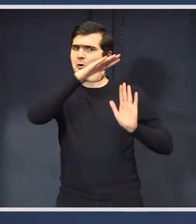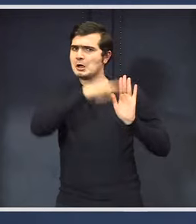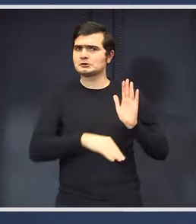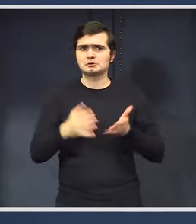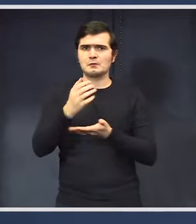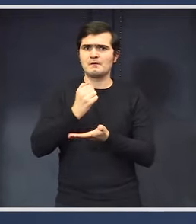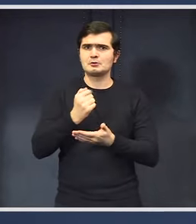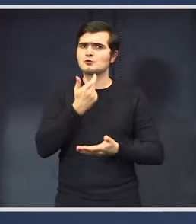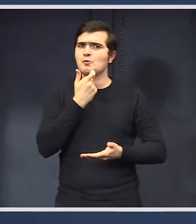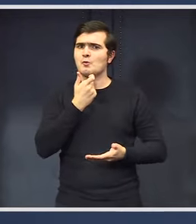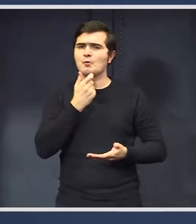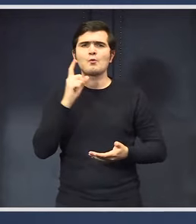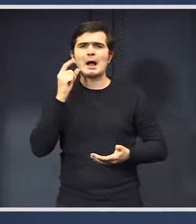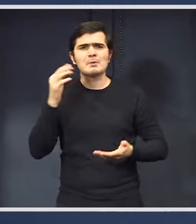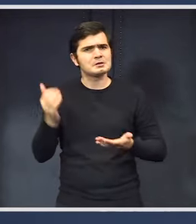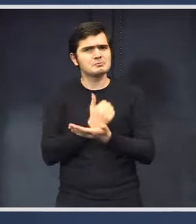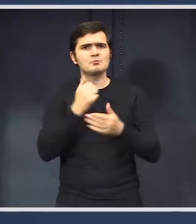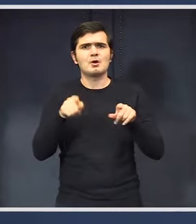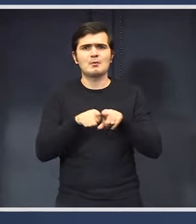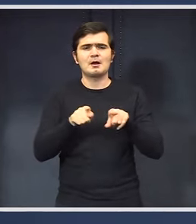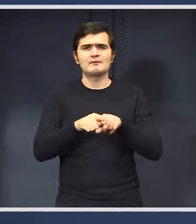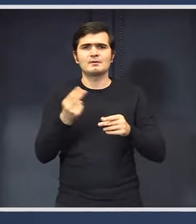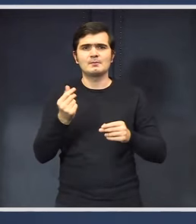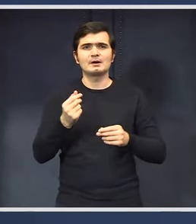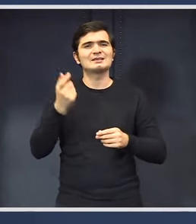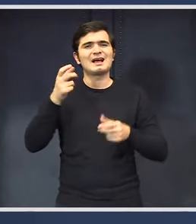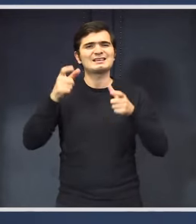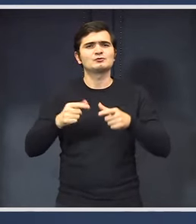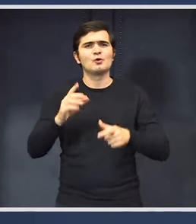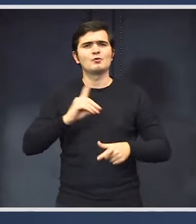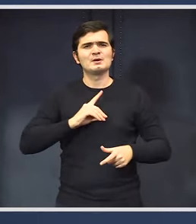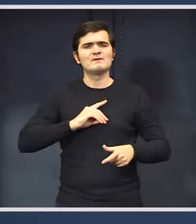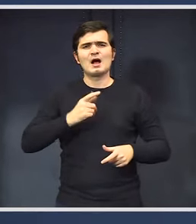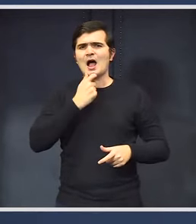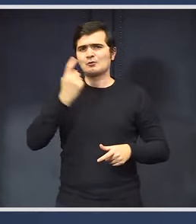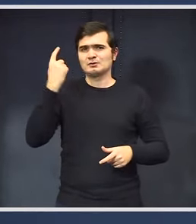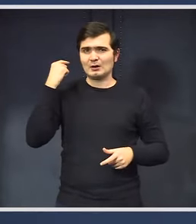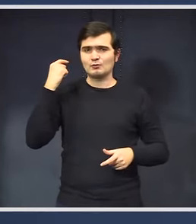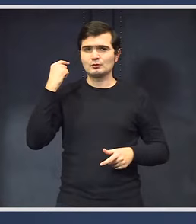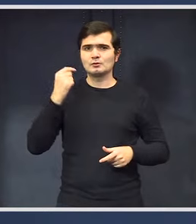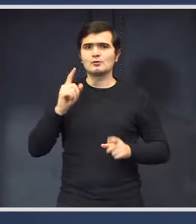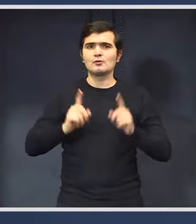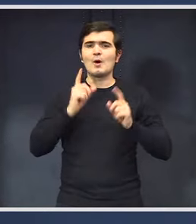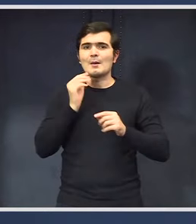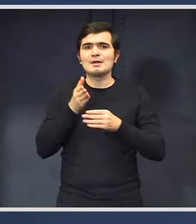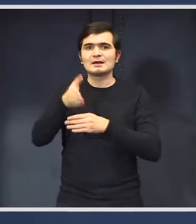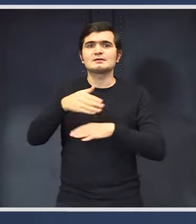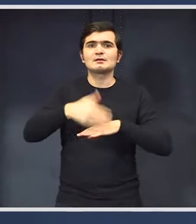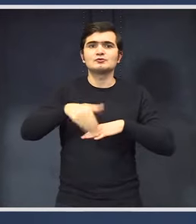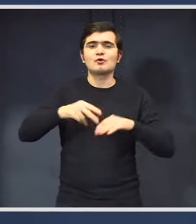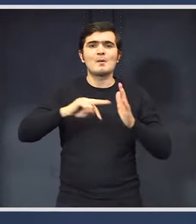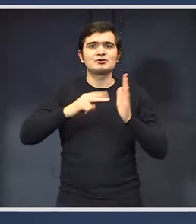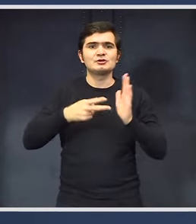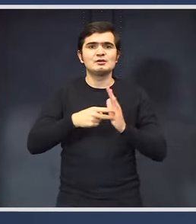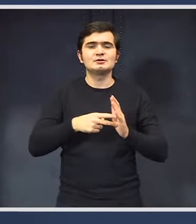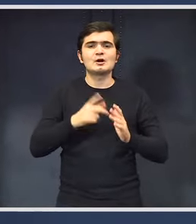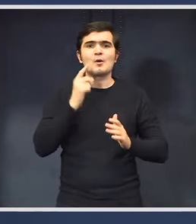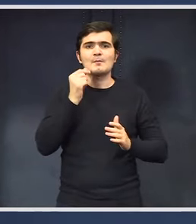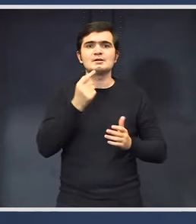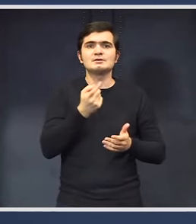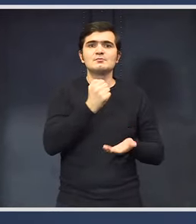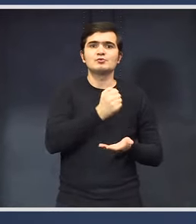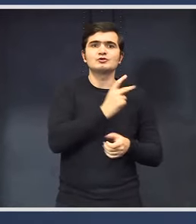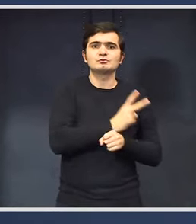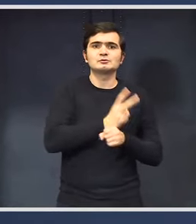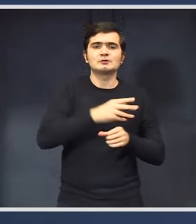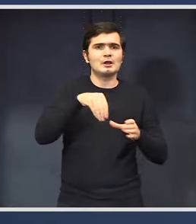Oamenii încazați la fel. Deși în sectorul privat anul trecut, oamenii au stat în șomași tehnic. Sectorul bugetar nu a avut nimic de suferit. Nu au scăzut nimic